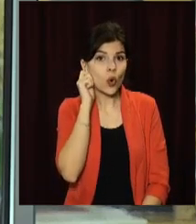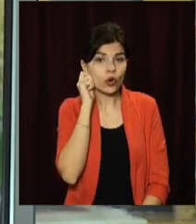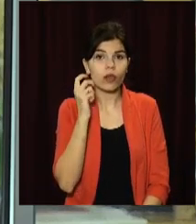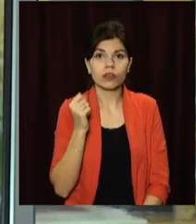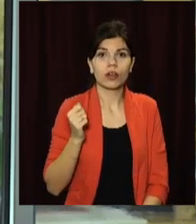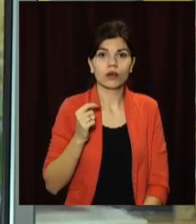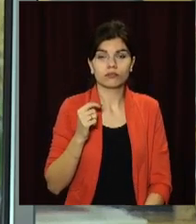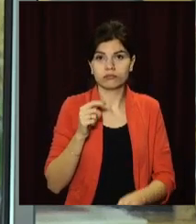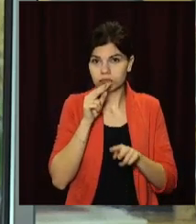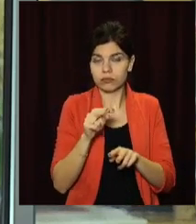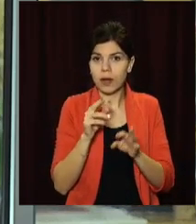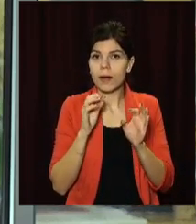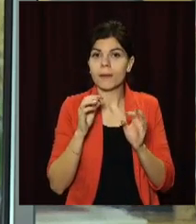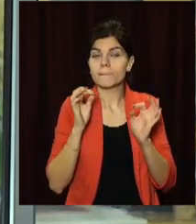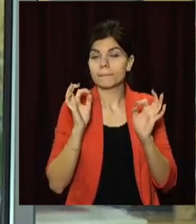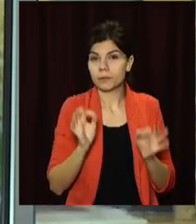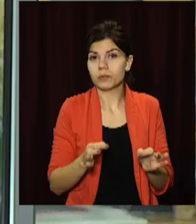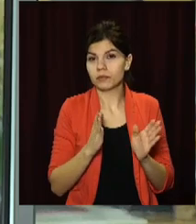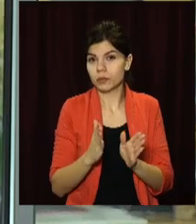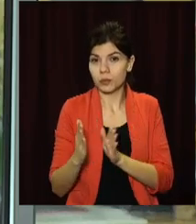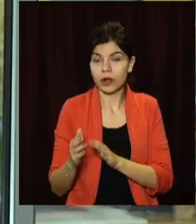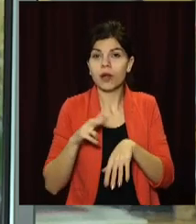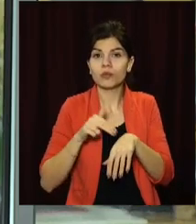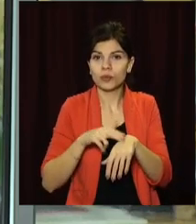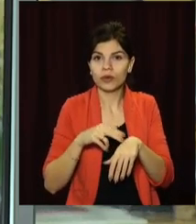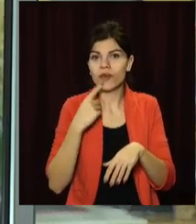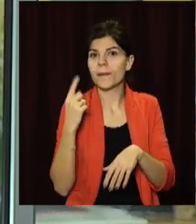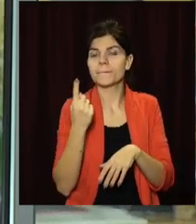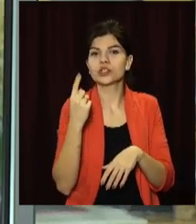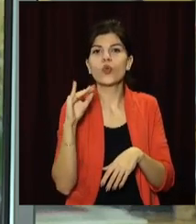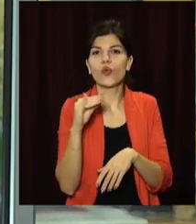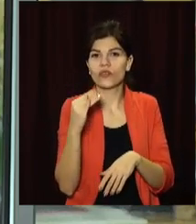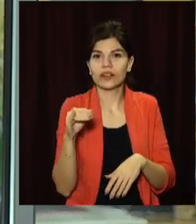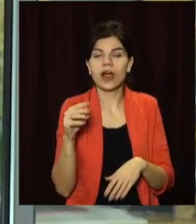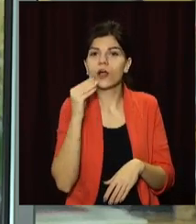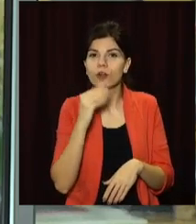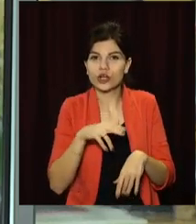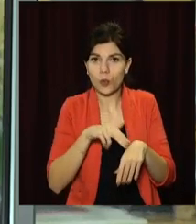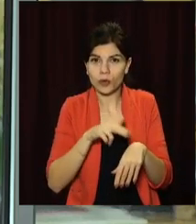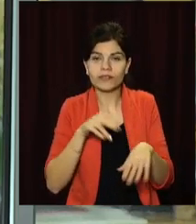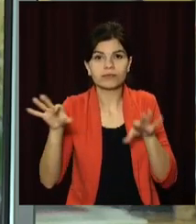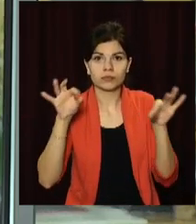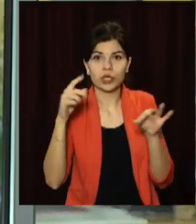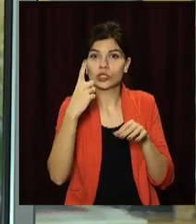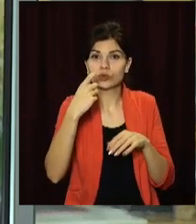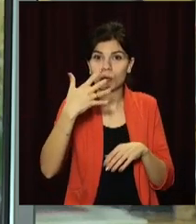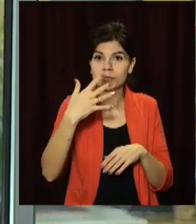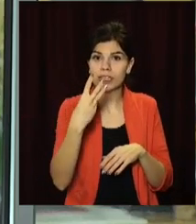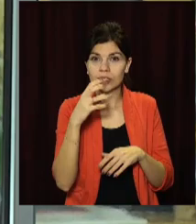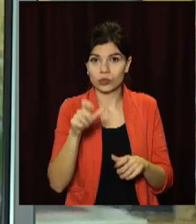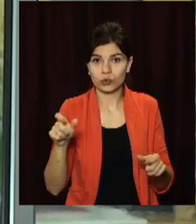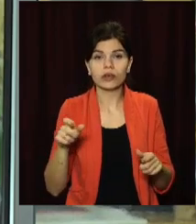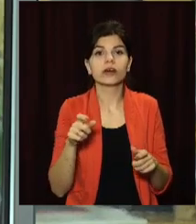сторожі правопорядку. Дніпровська патрульна поліція відзначила свій перший ювілей. Кращих поліціянтів, їх 153,